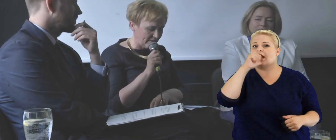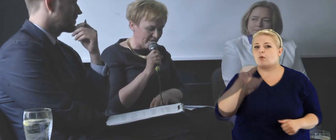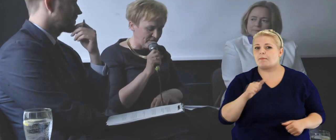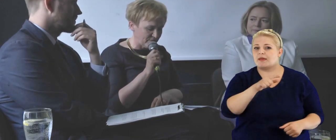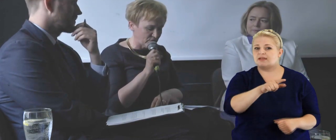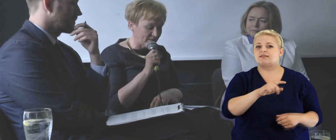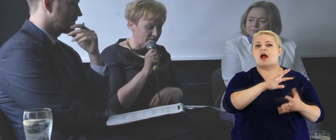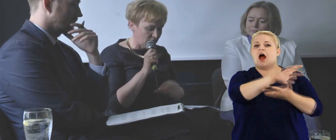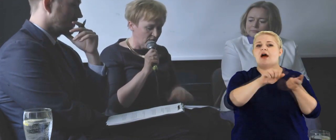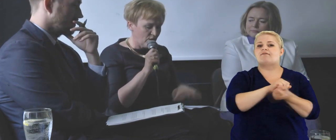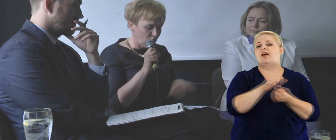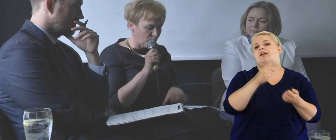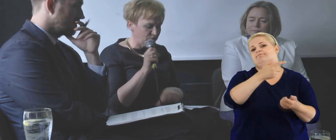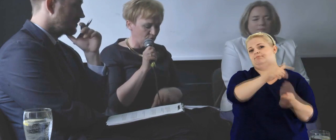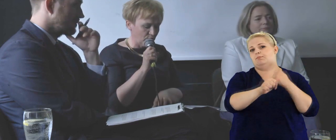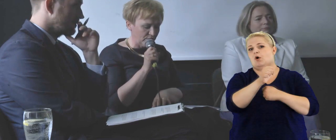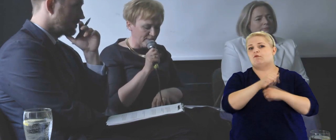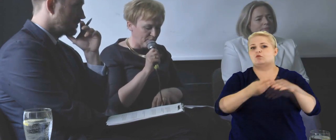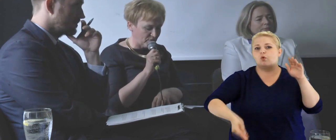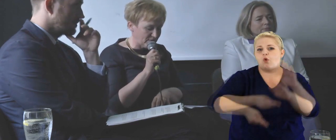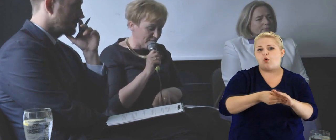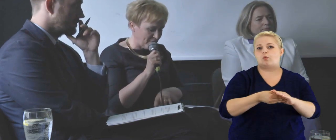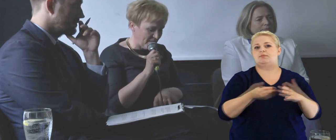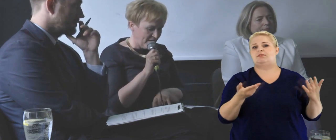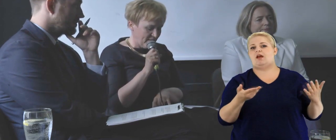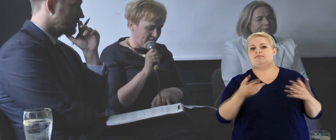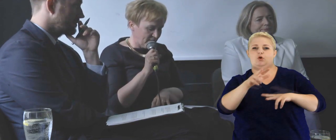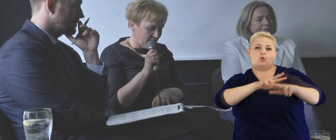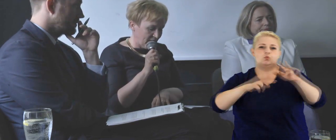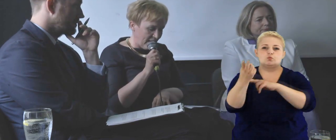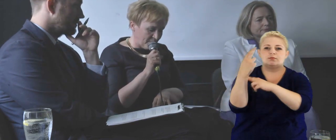na skutek takich afer związanych z korupcją i nepotyzmem.